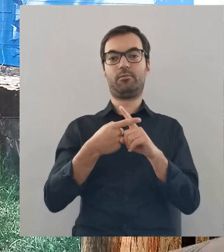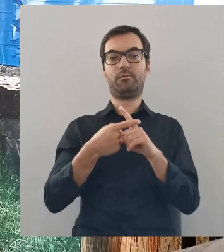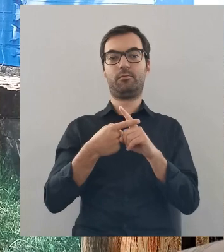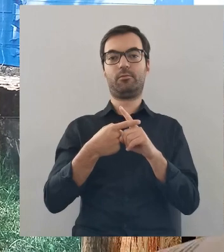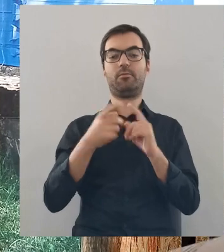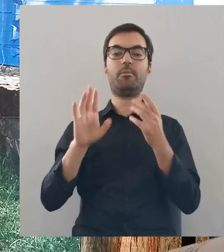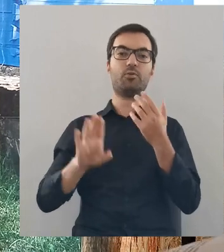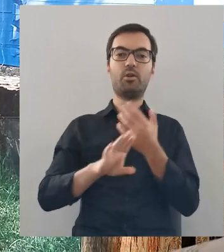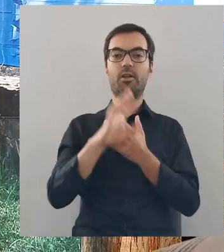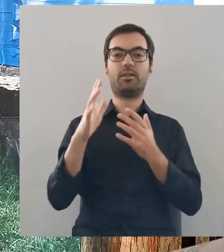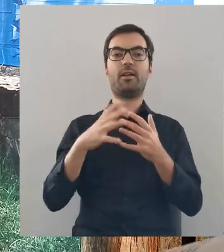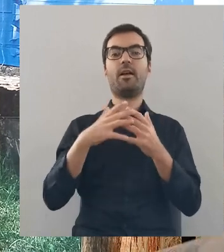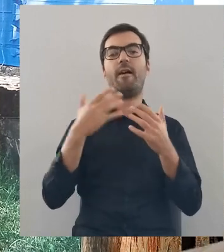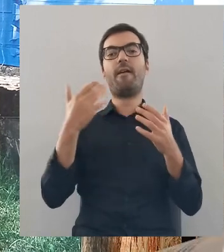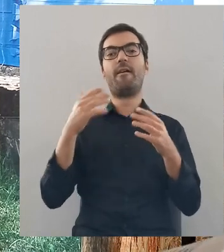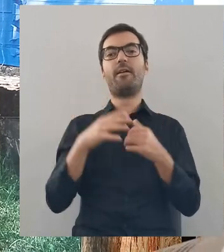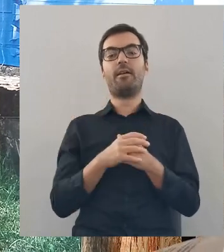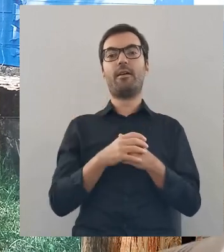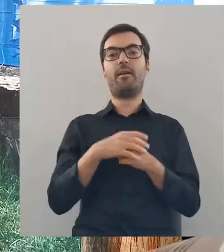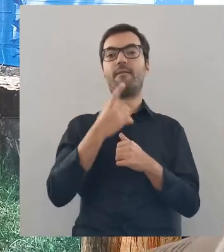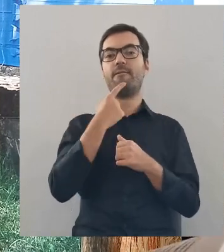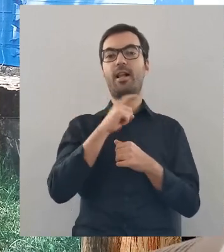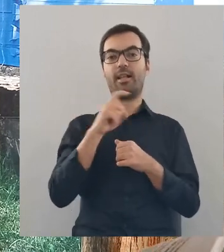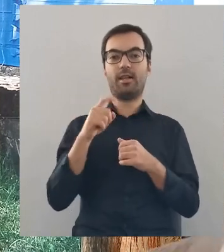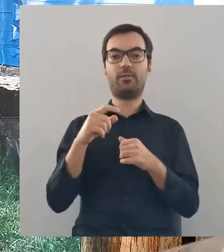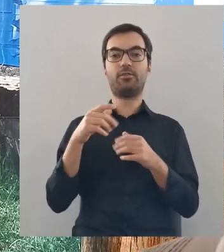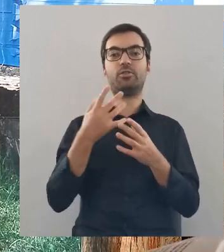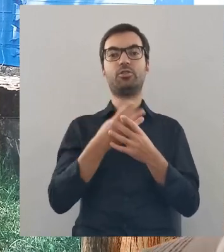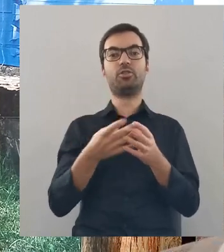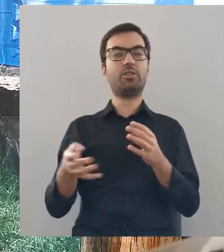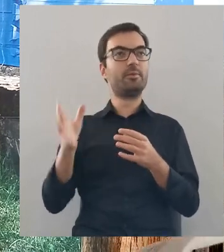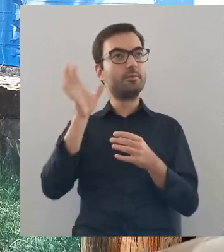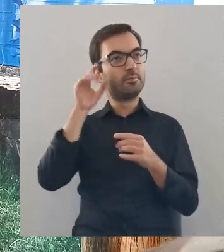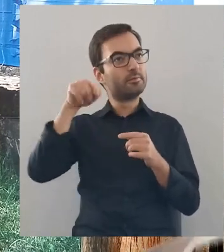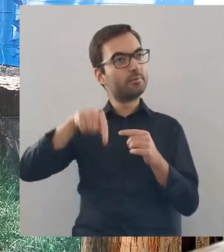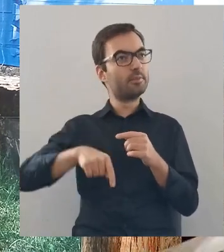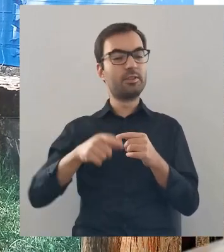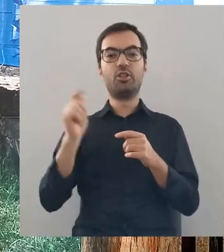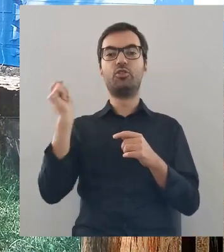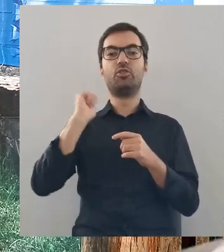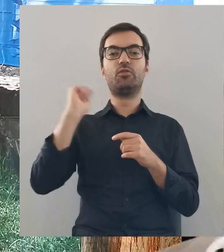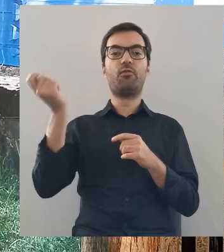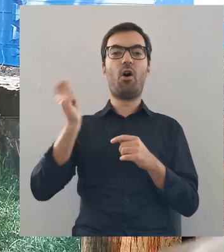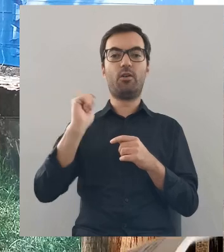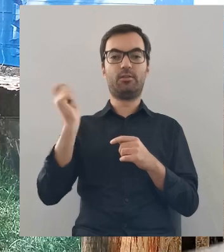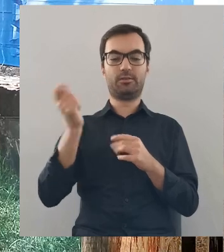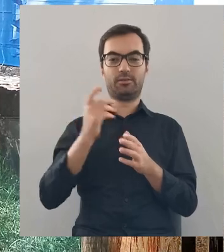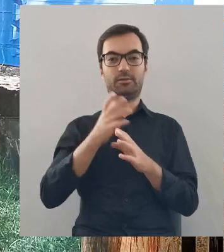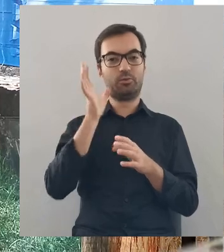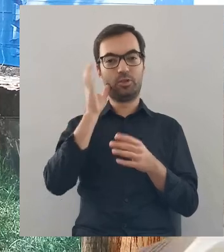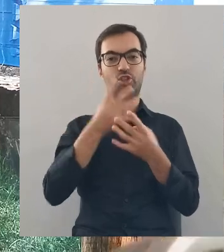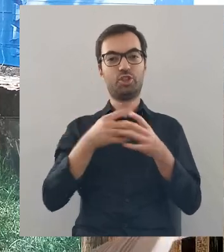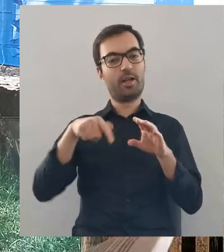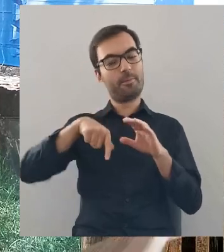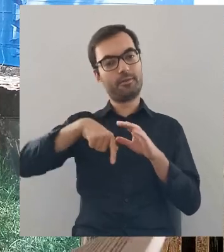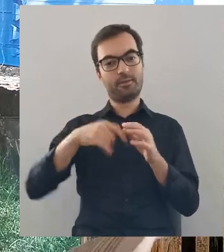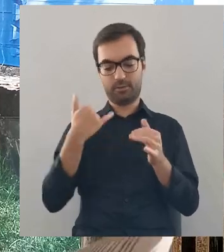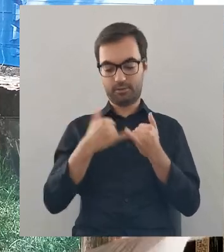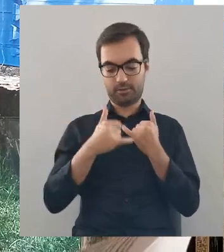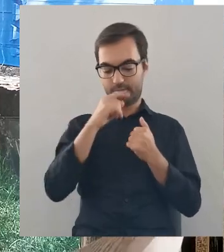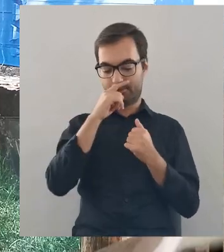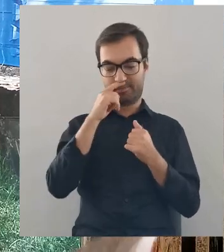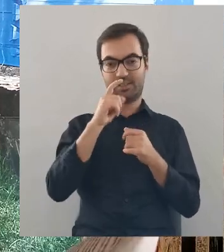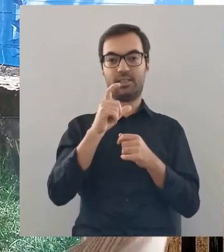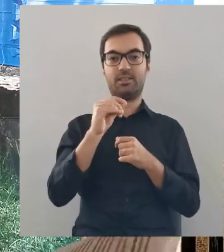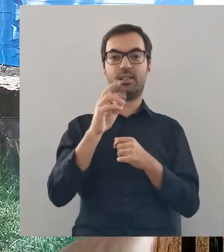w roku przy okazji Wielkiej Nocy spod ziemi odzywają się dzwony na rezurekcję w tym miejscu.